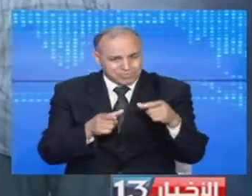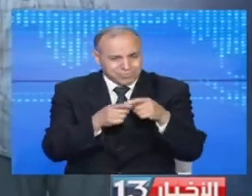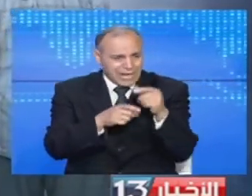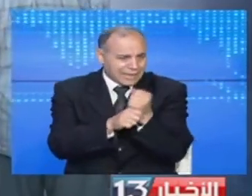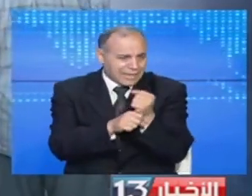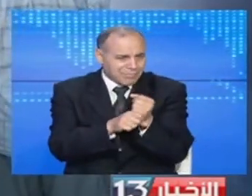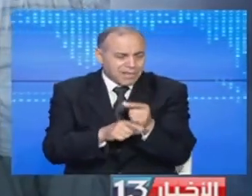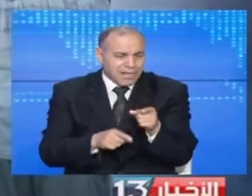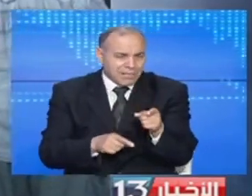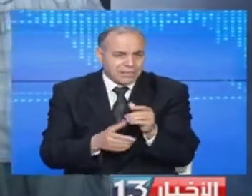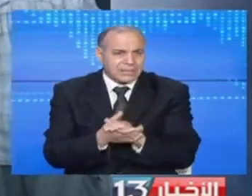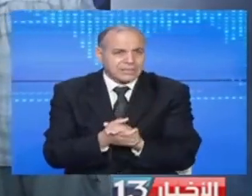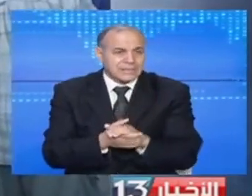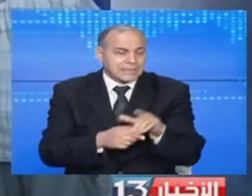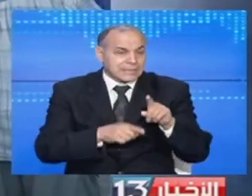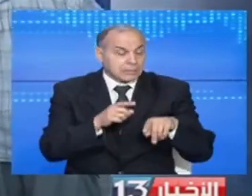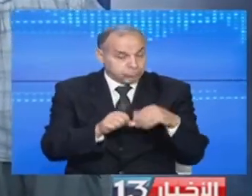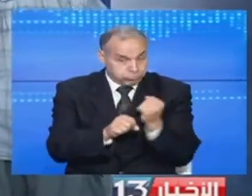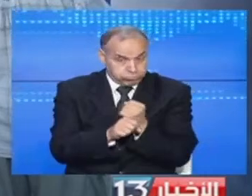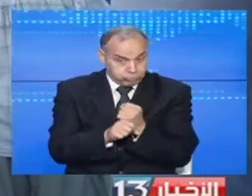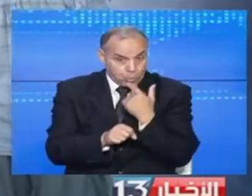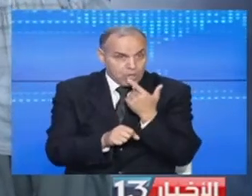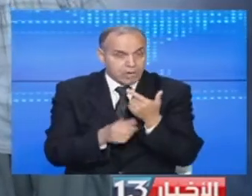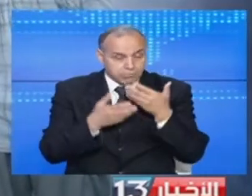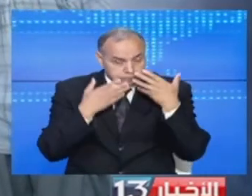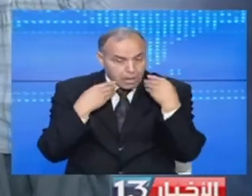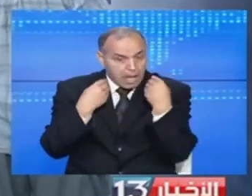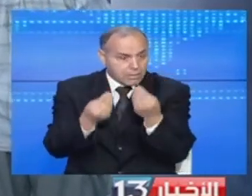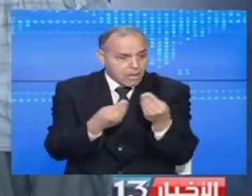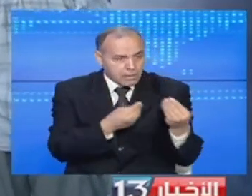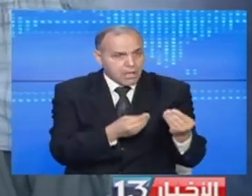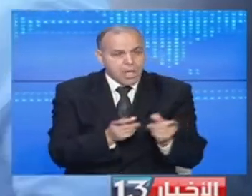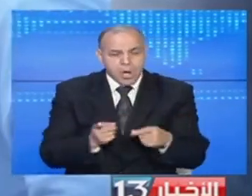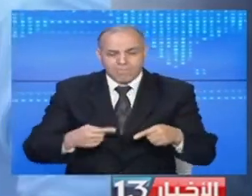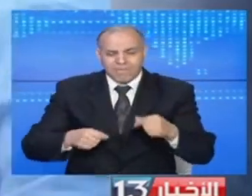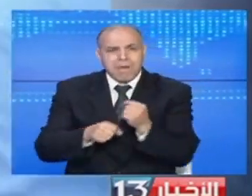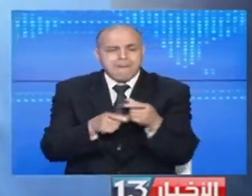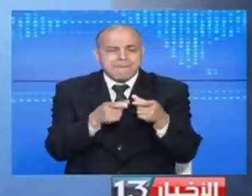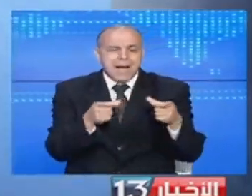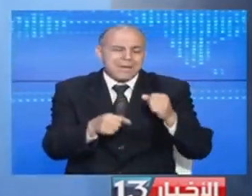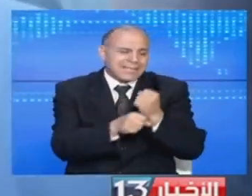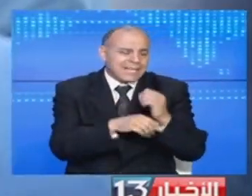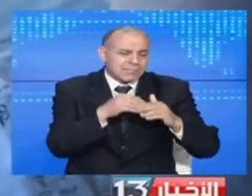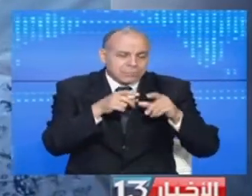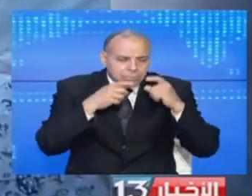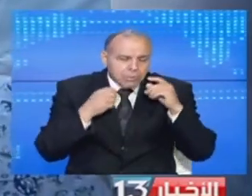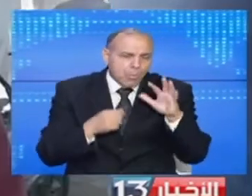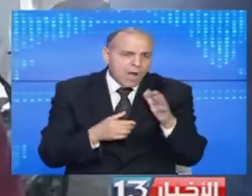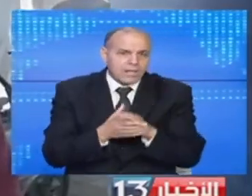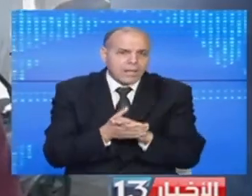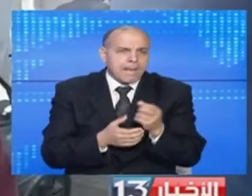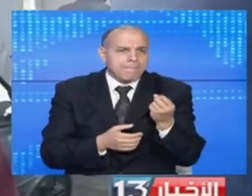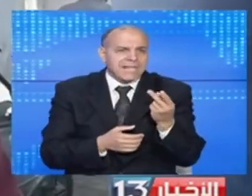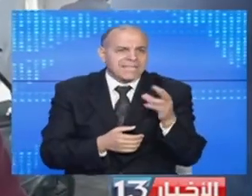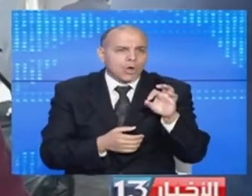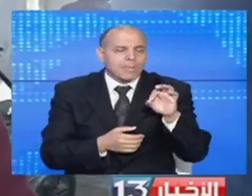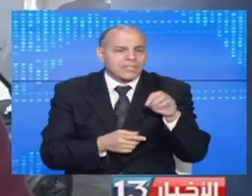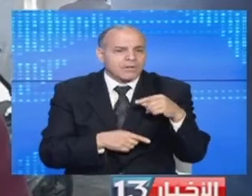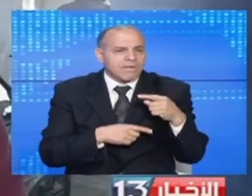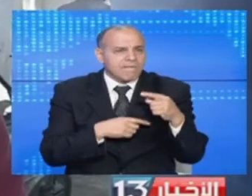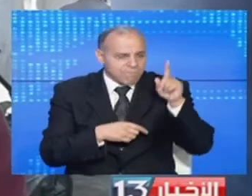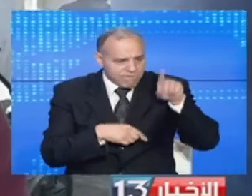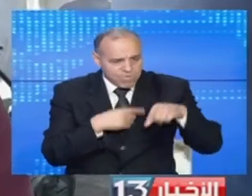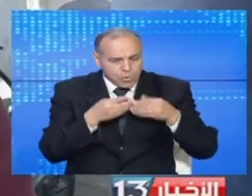الأحياء قاعدة تخدم في الكمامات الورشات اللي تخدم في الكمامات معنا تقريب معدل 250 كمامة